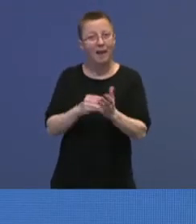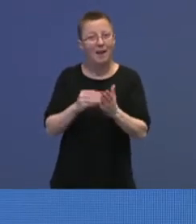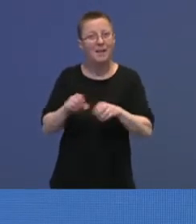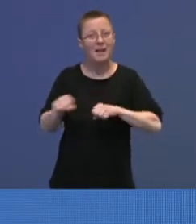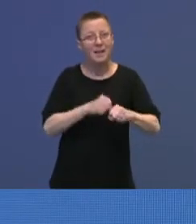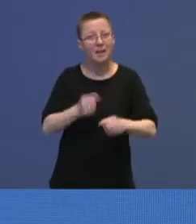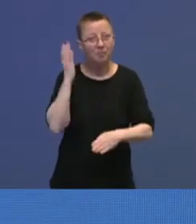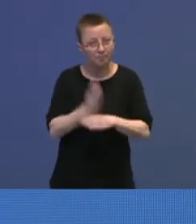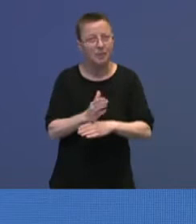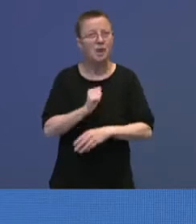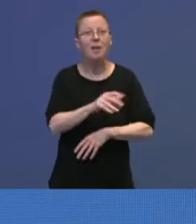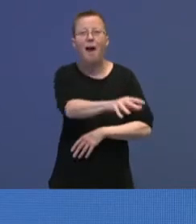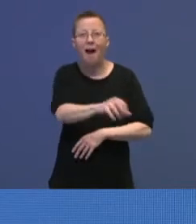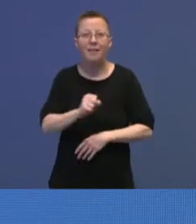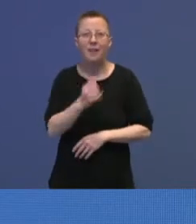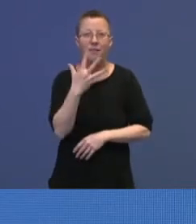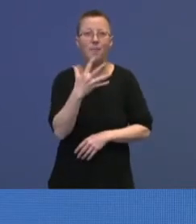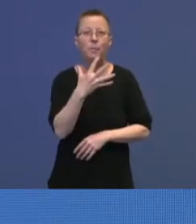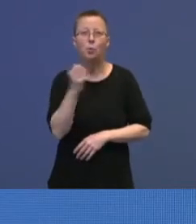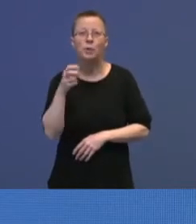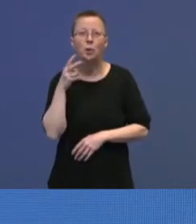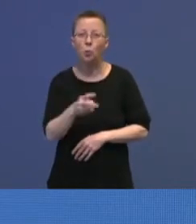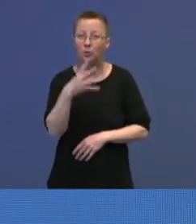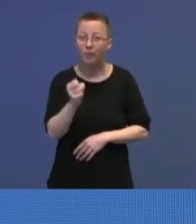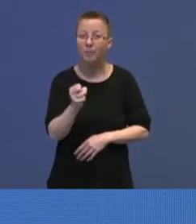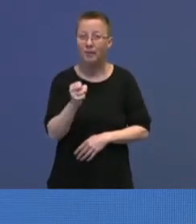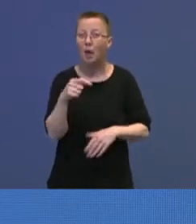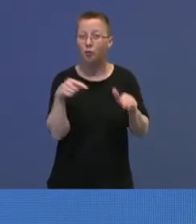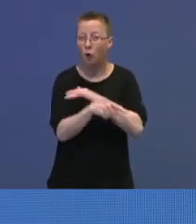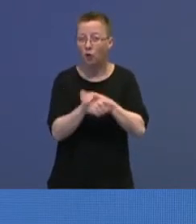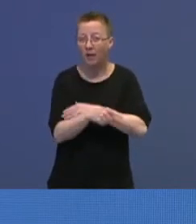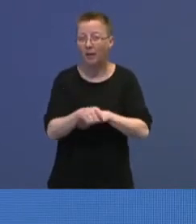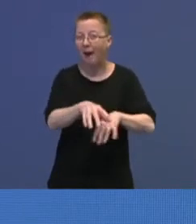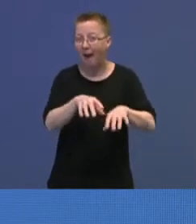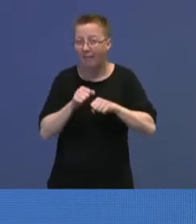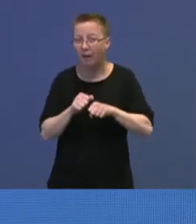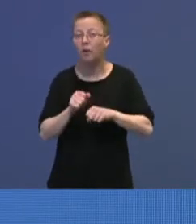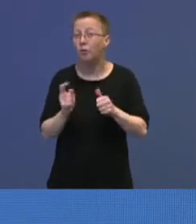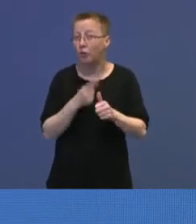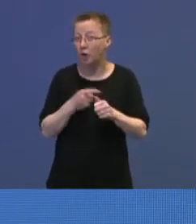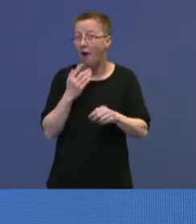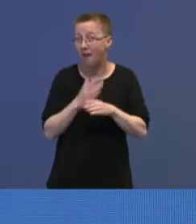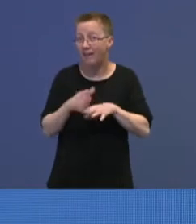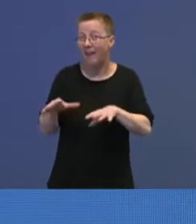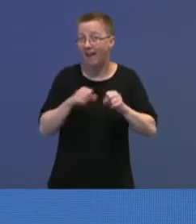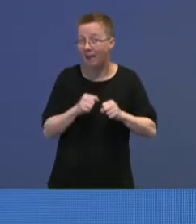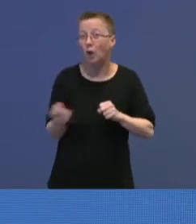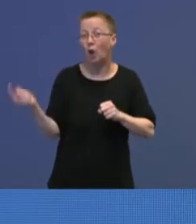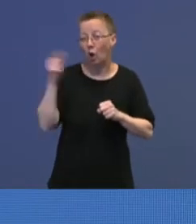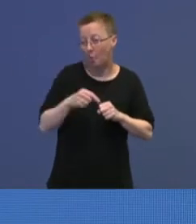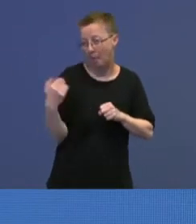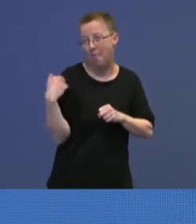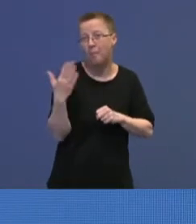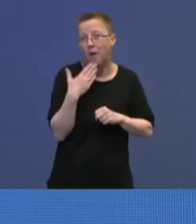hente 5250 ukrainske flyktninger også. De første flyktningene vi har hentet kom til Norge på